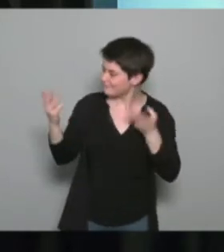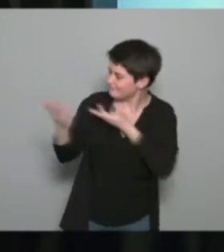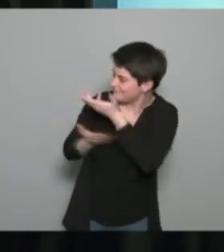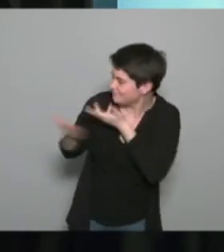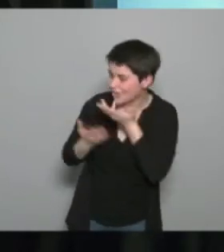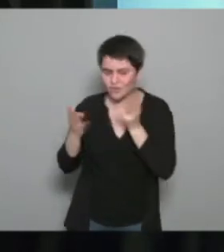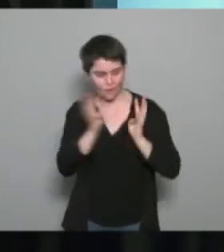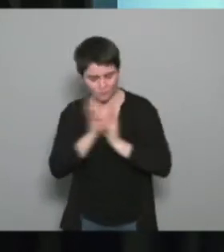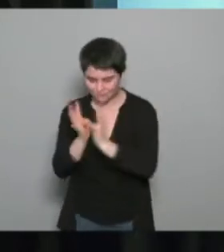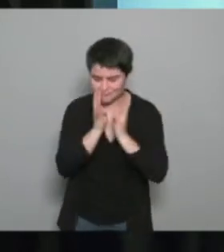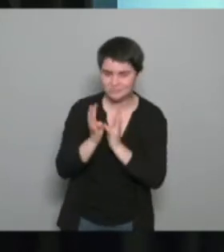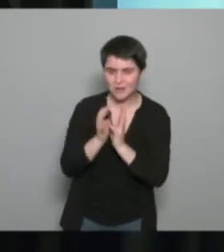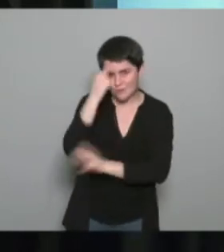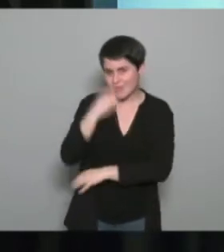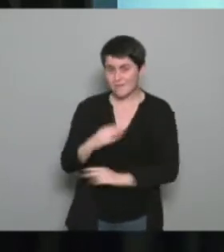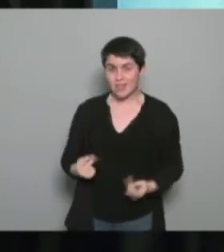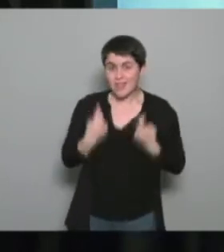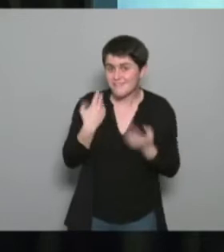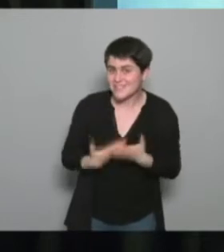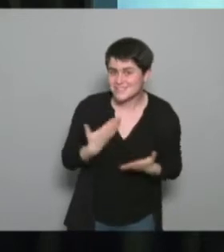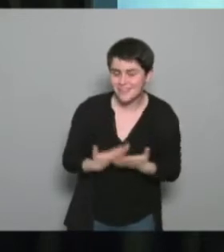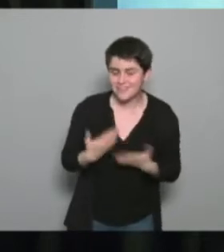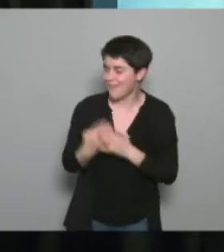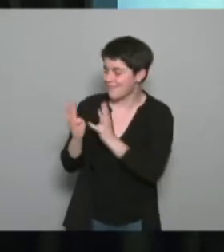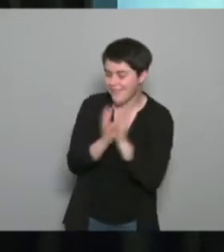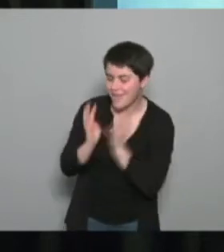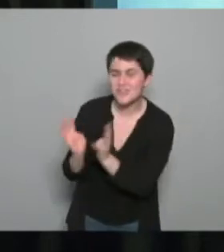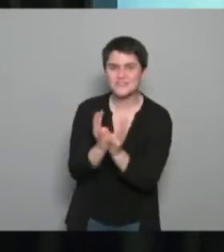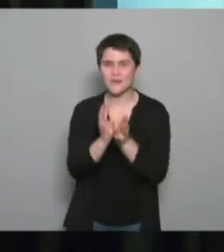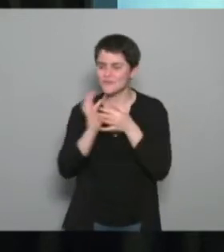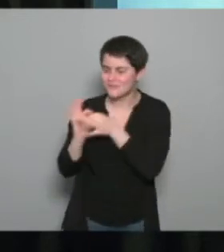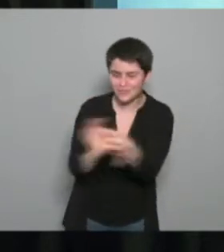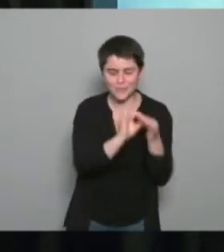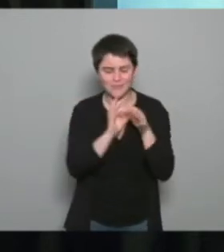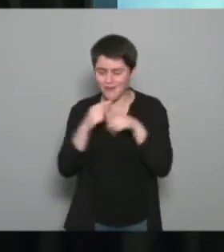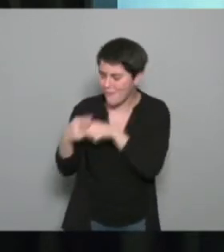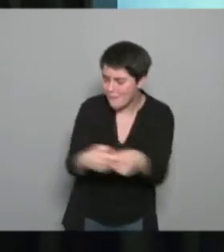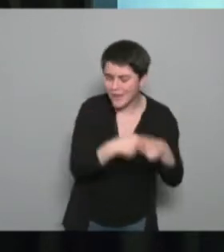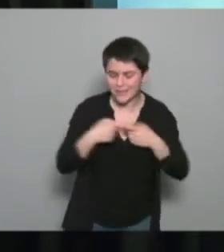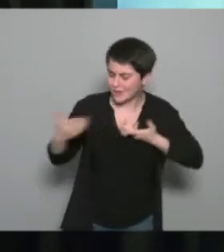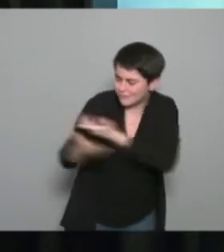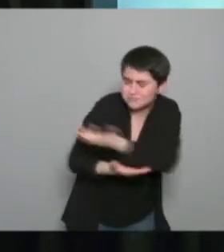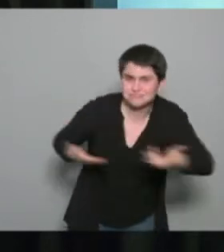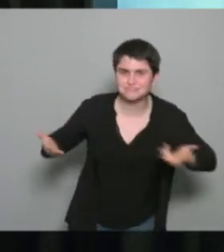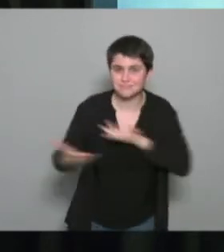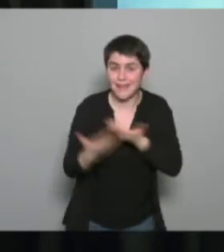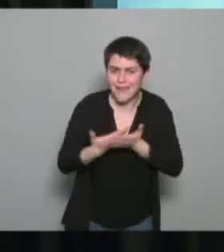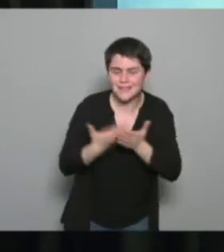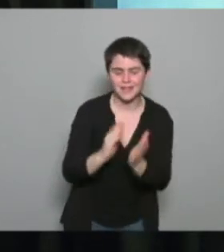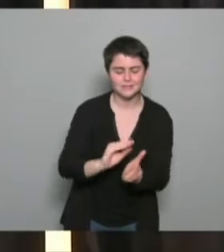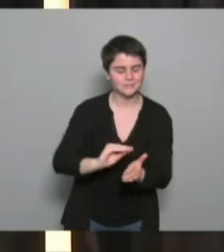la vie est faite d'échanges de liens sociaux de partage et c'est tout ça qui doit participer un petit peu au bien-être de chacun